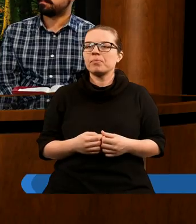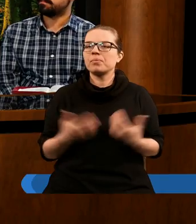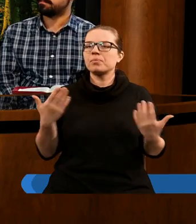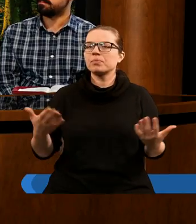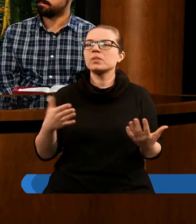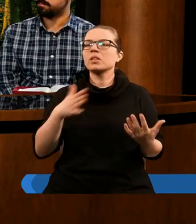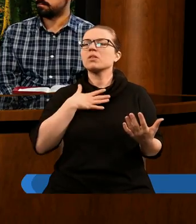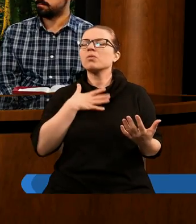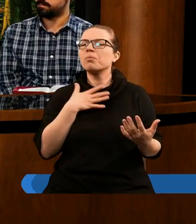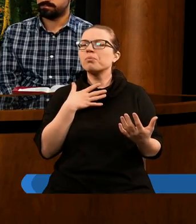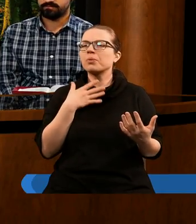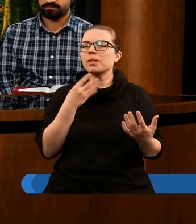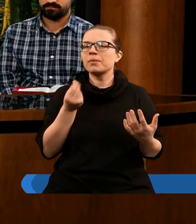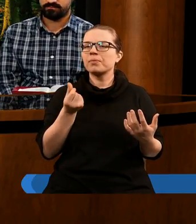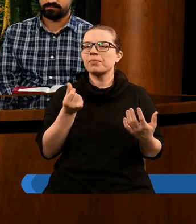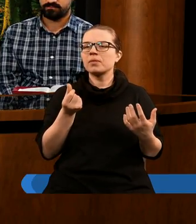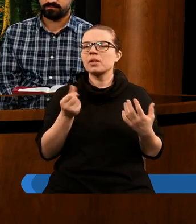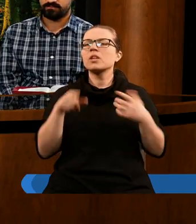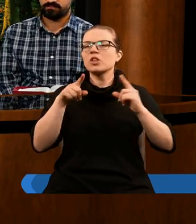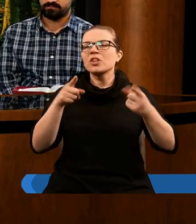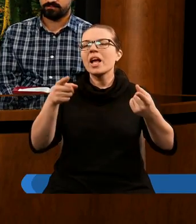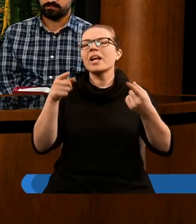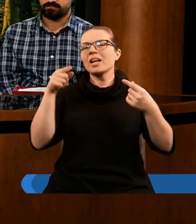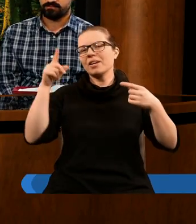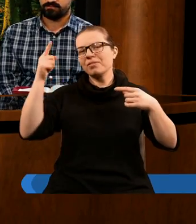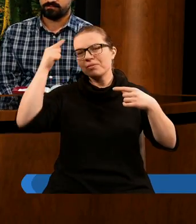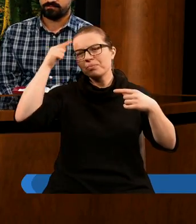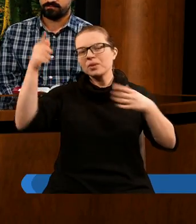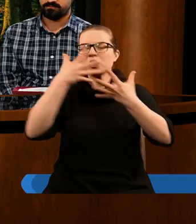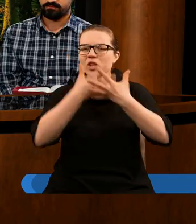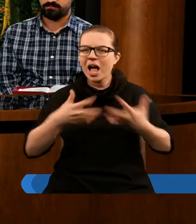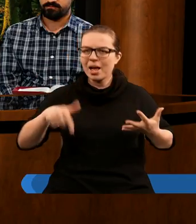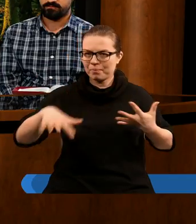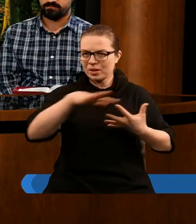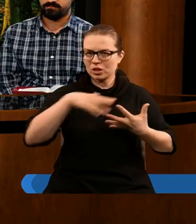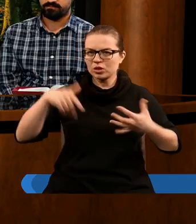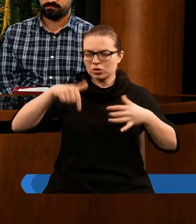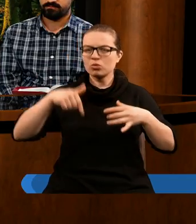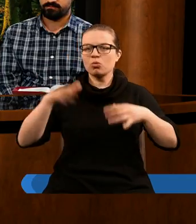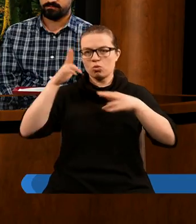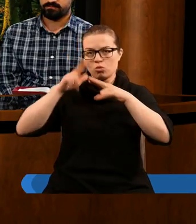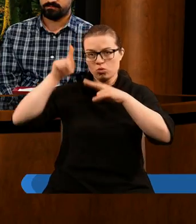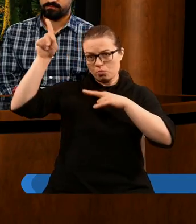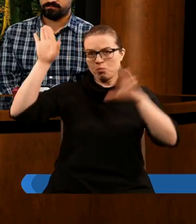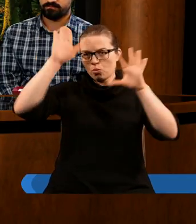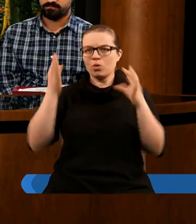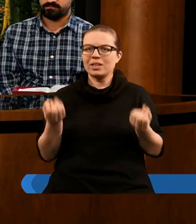aż dopełnią się dzieje ziemi, które Pan Bóg